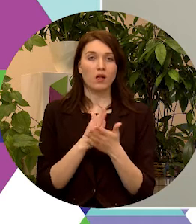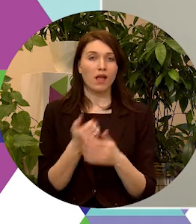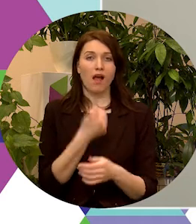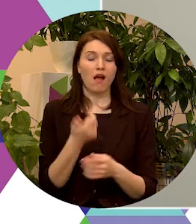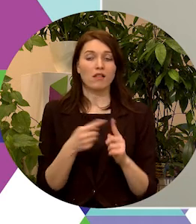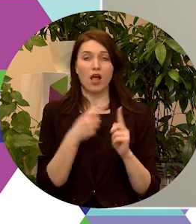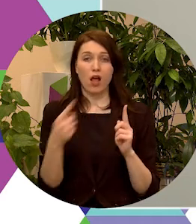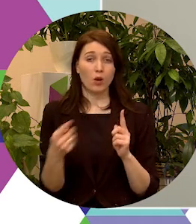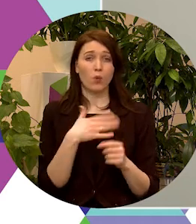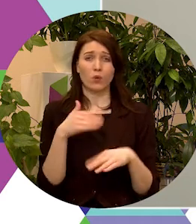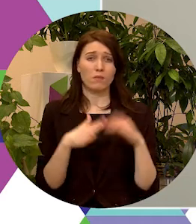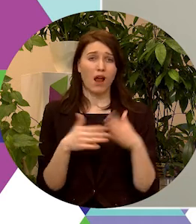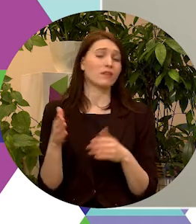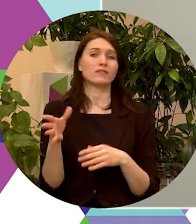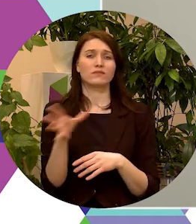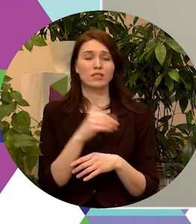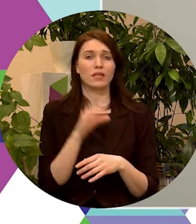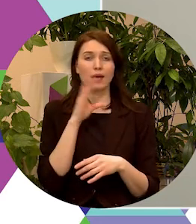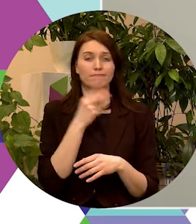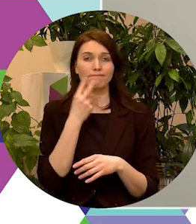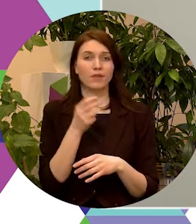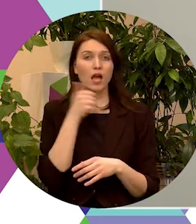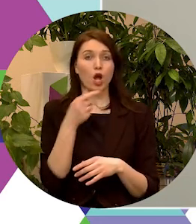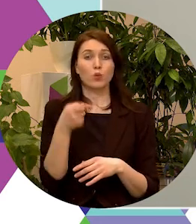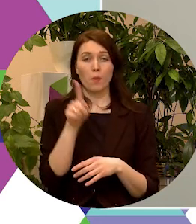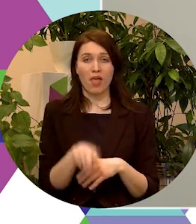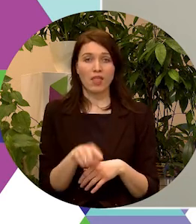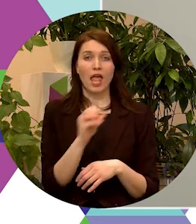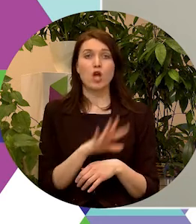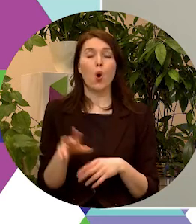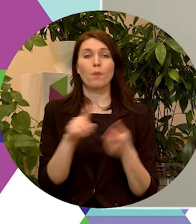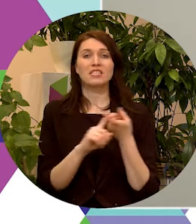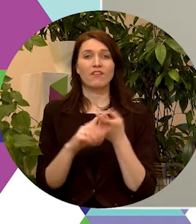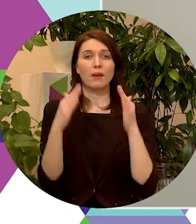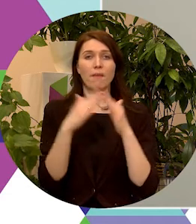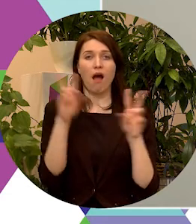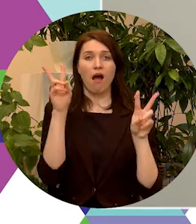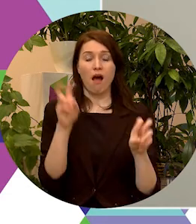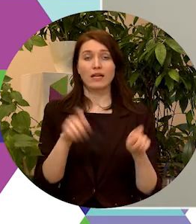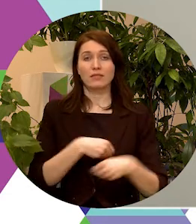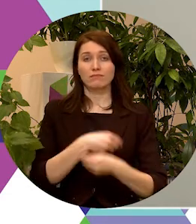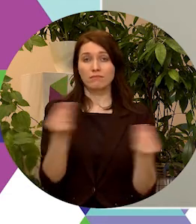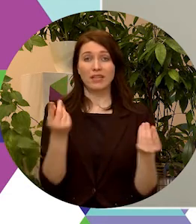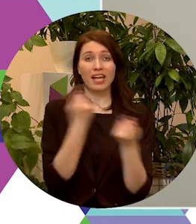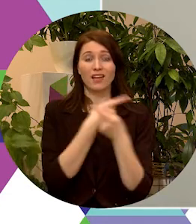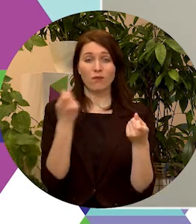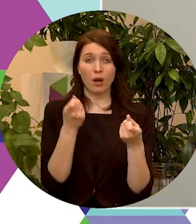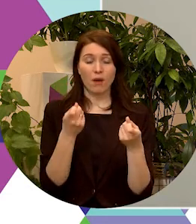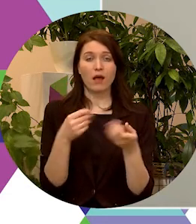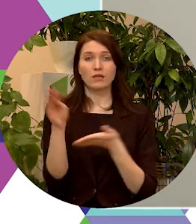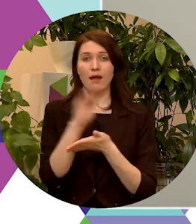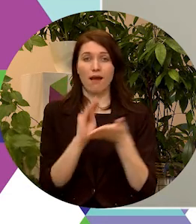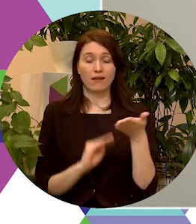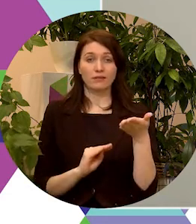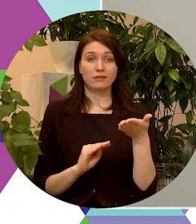ļoti praktiski un ikvienam pieejam liet ir ikmēnesi Eiropas Savienības mājas izdotājas informatīvais apkārtraksts,